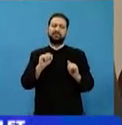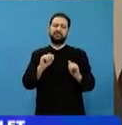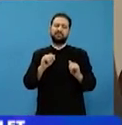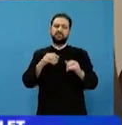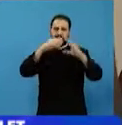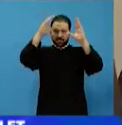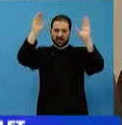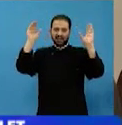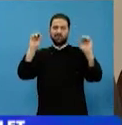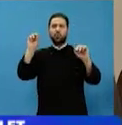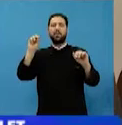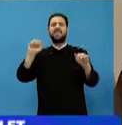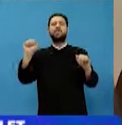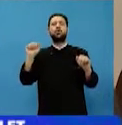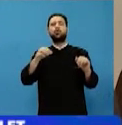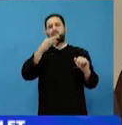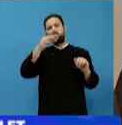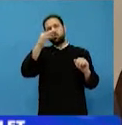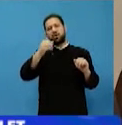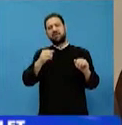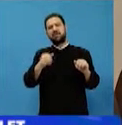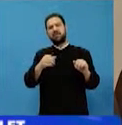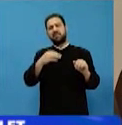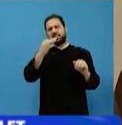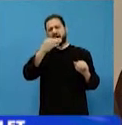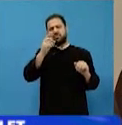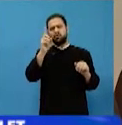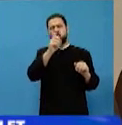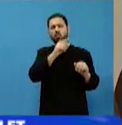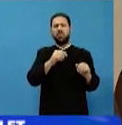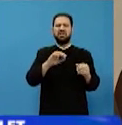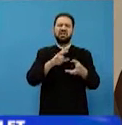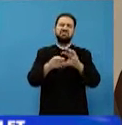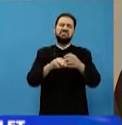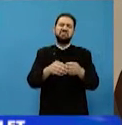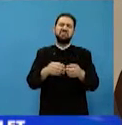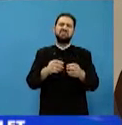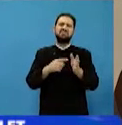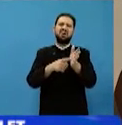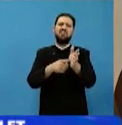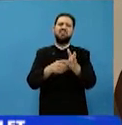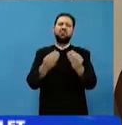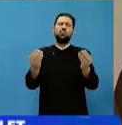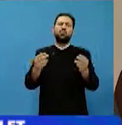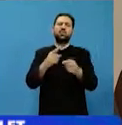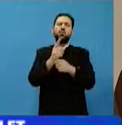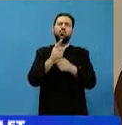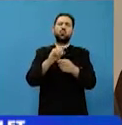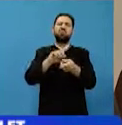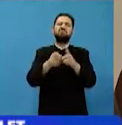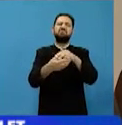Sfântul Paisa Gheritul spune în felul următor. Mi-a spus unică să-ți mintesc pentru că văd multe lucruri strâmbe în biserică.